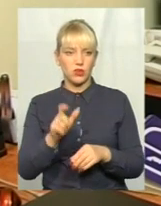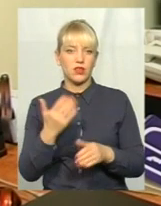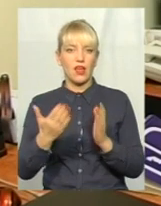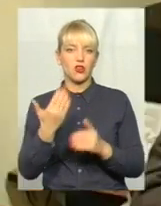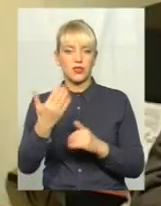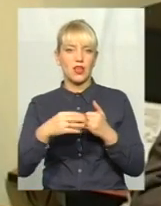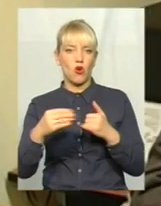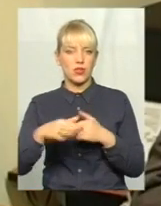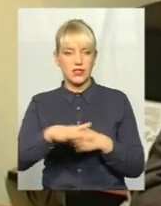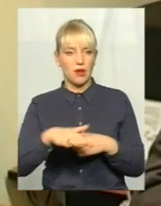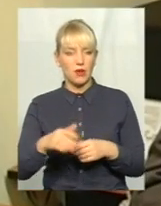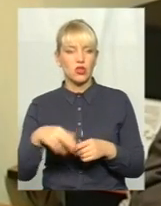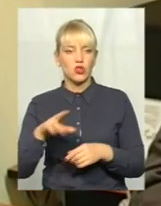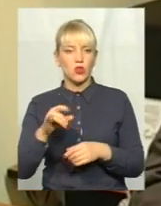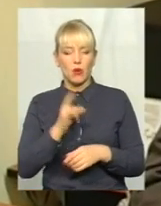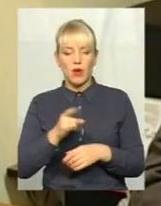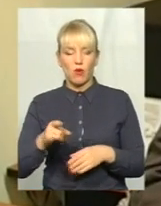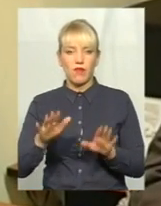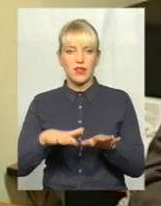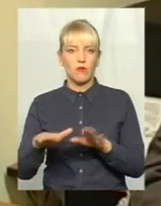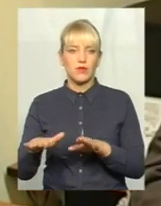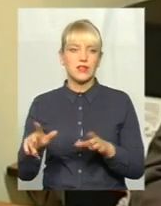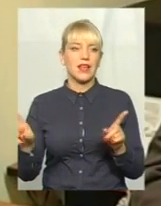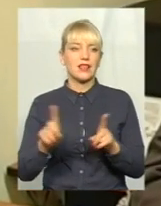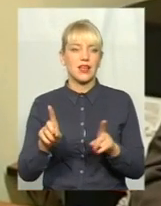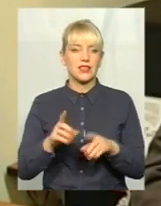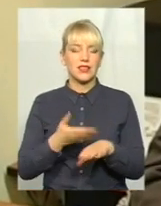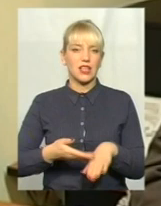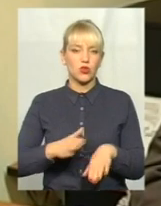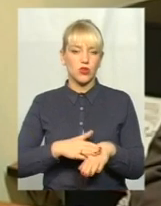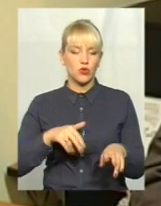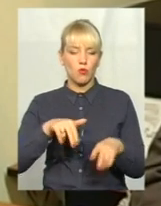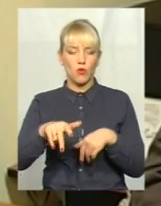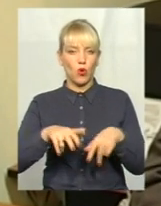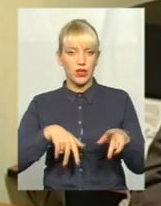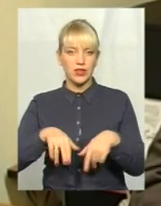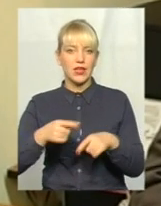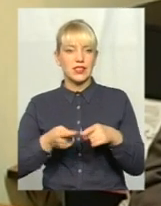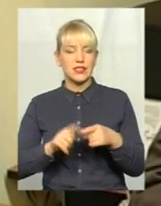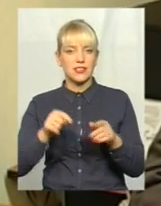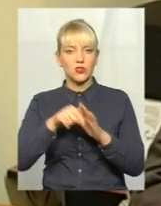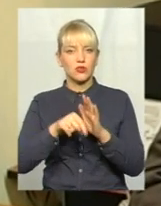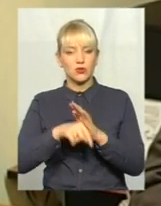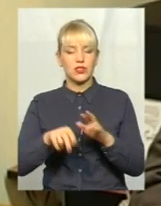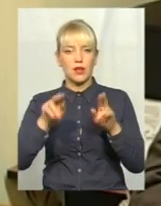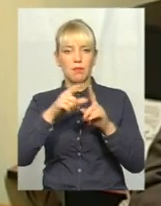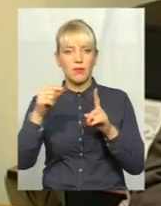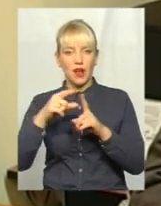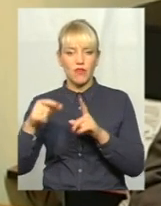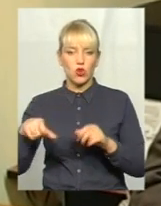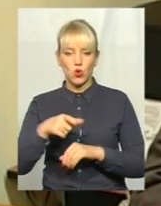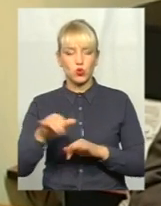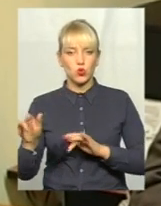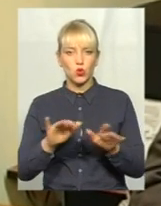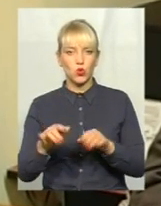земельна ділянка. З поводу паркування в місцях, які затрудняють прохід, то це вже більше стосується правил дорожнього руху. Мова